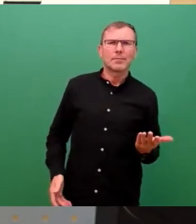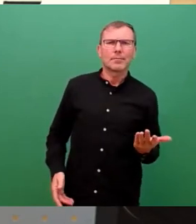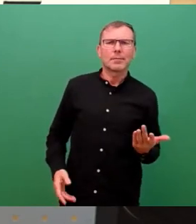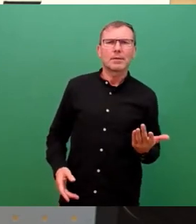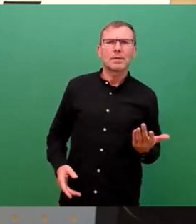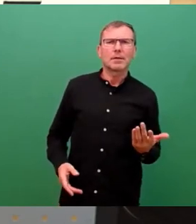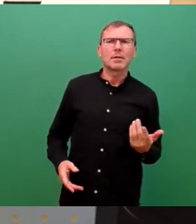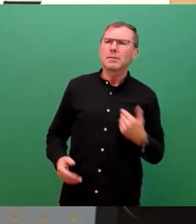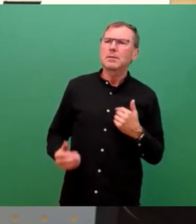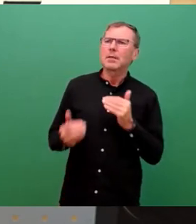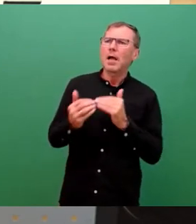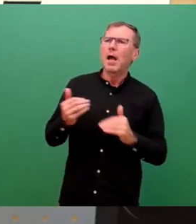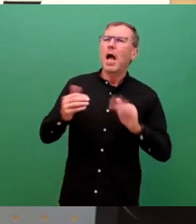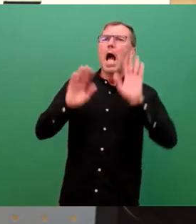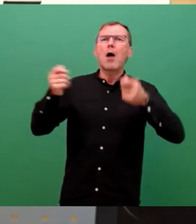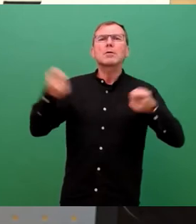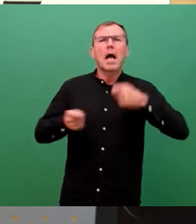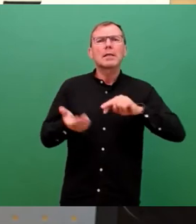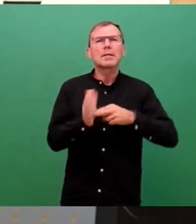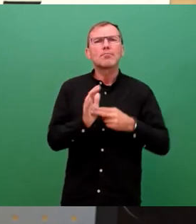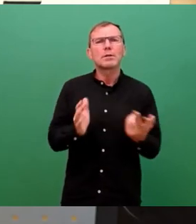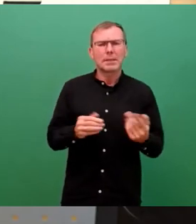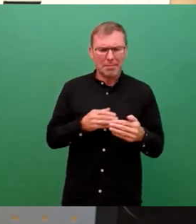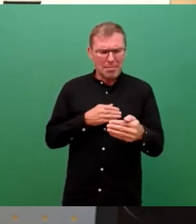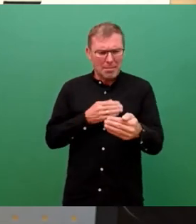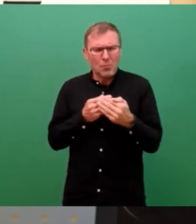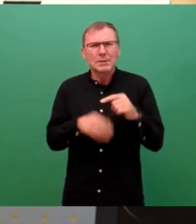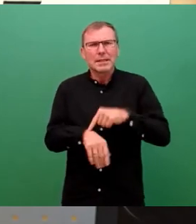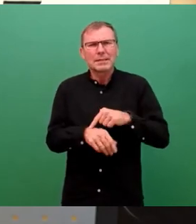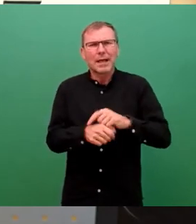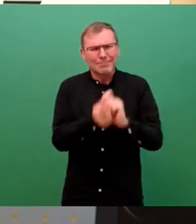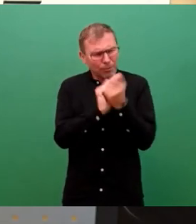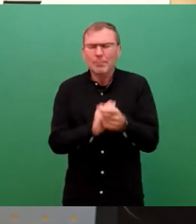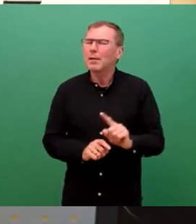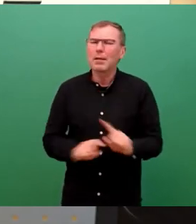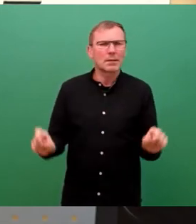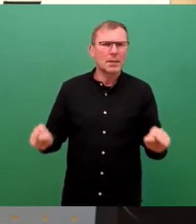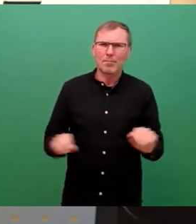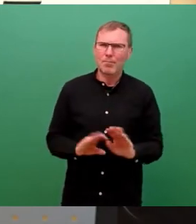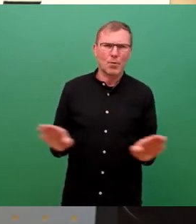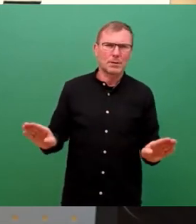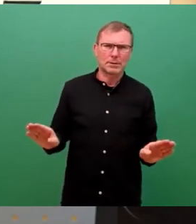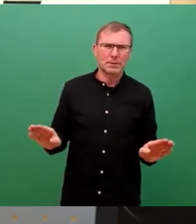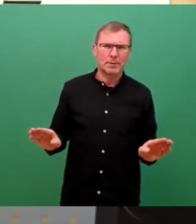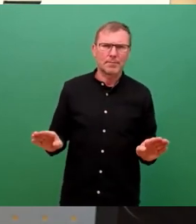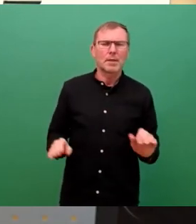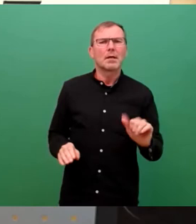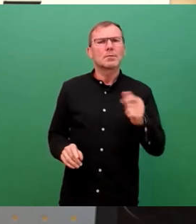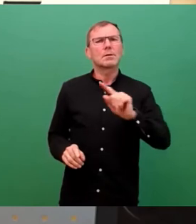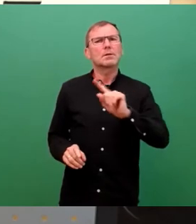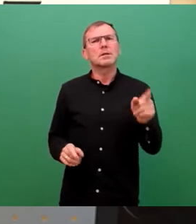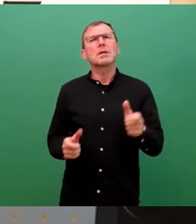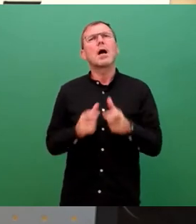kompativen Außenhandelspolitik nicht binnen kürzester Zeit korrigieren, insbesondere nicht der riesengroße